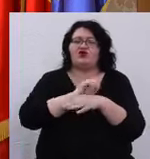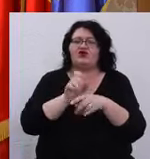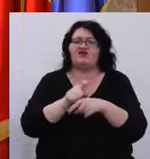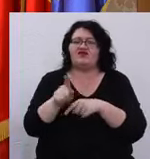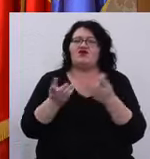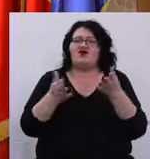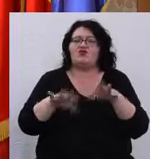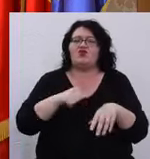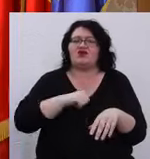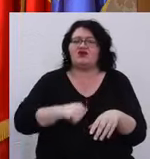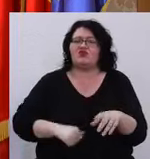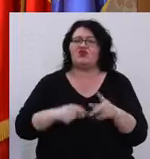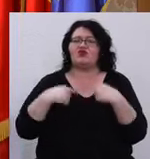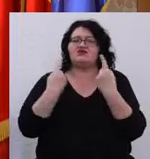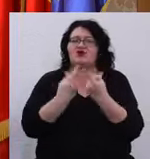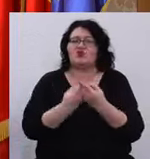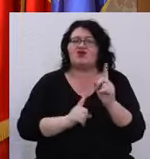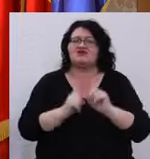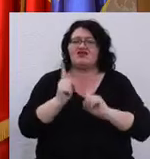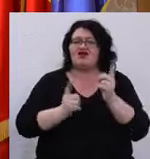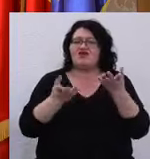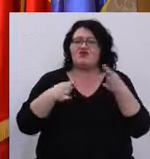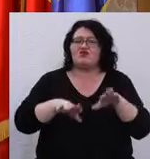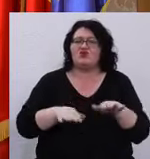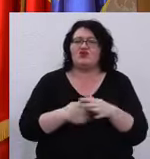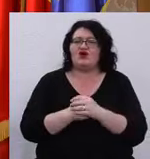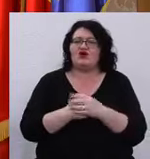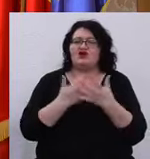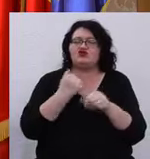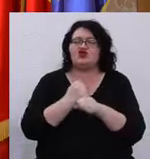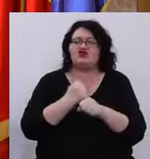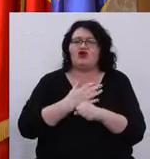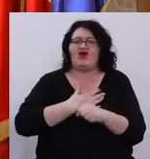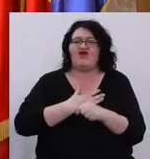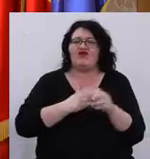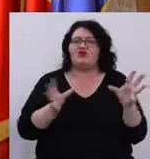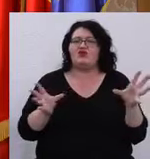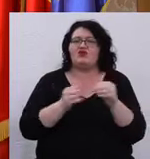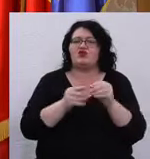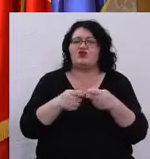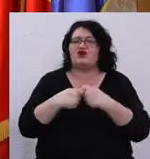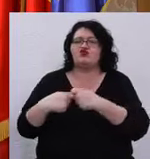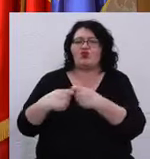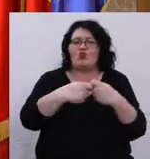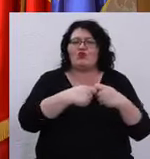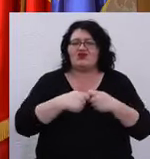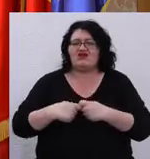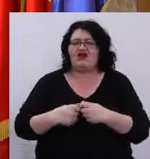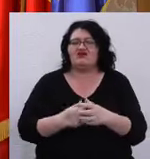democrația noastră, dacă moare ceea ce ne ține împreună ca o comunitate.